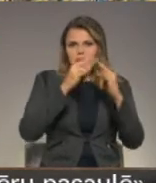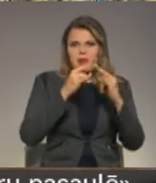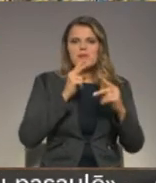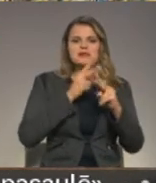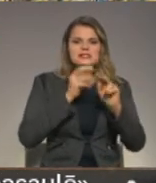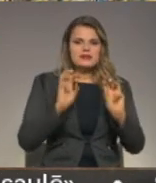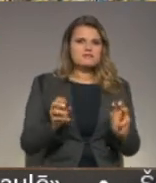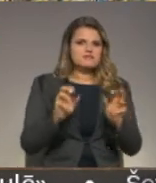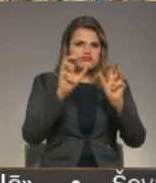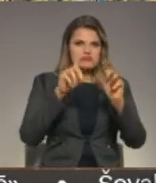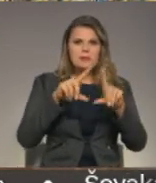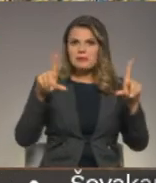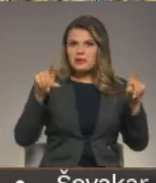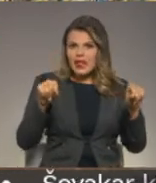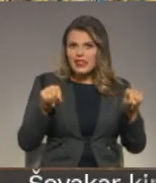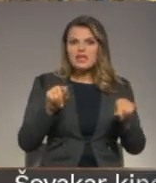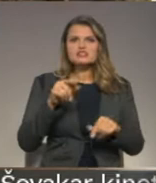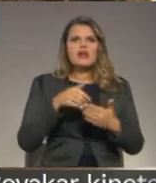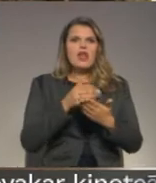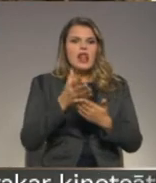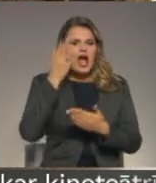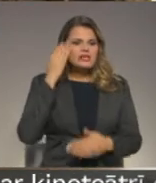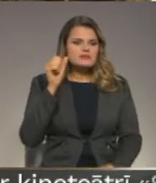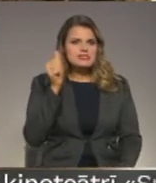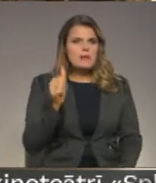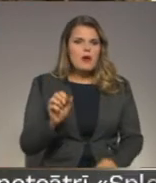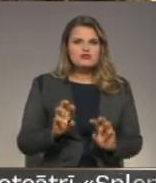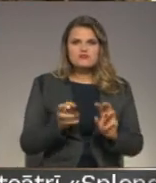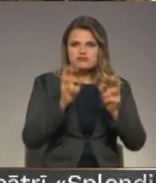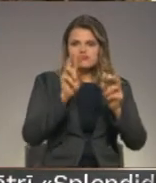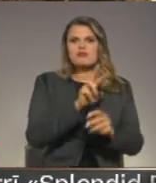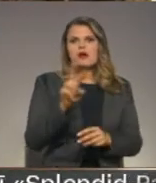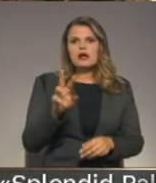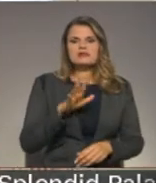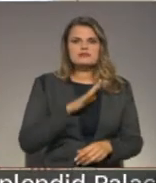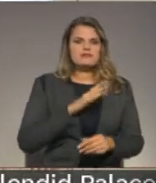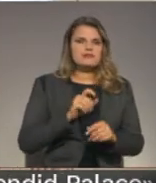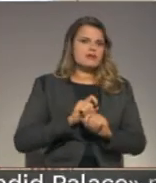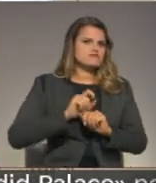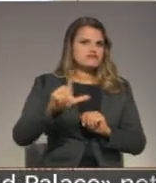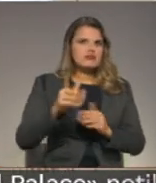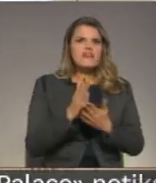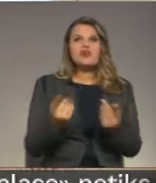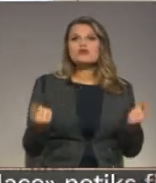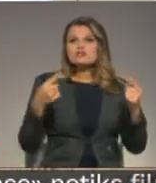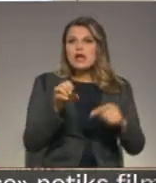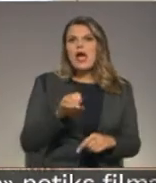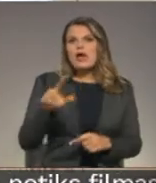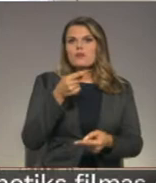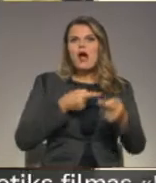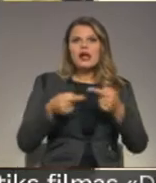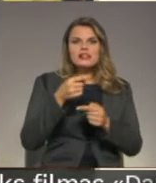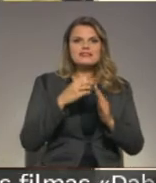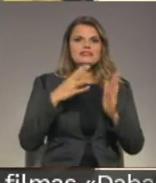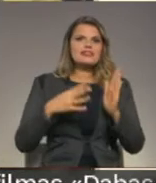fotogrāfijas. Daļai aizmirstā vitrāžu un mozīku māksla, kas piedzīvoja uzplaukumu viduslaikos, Eiropā atzima 19. un